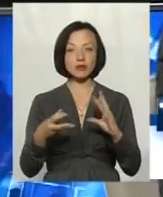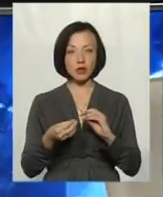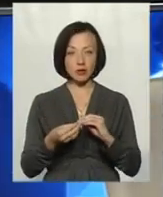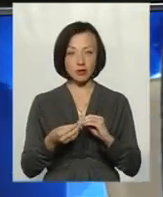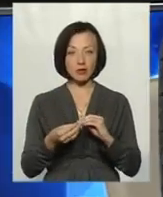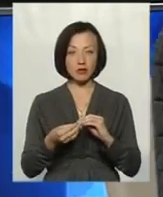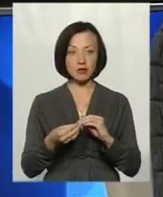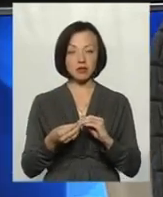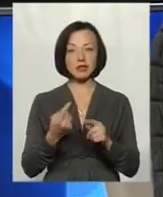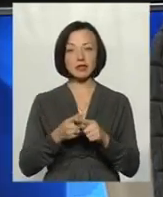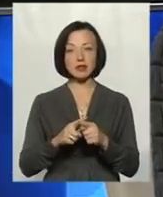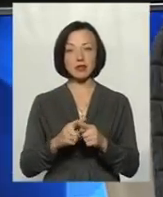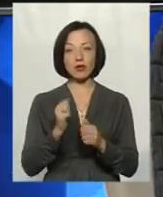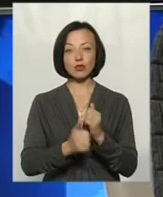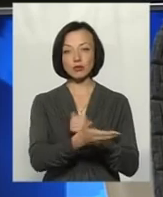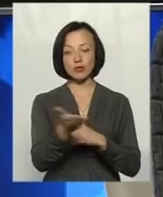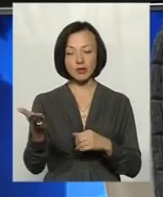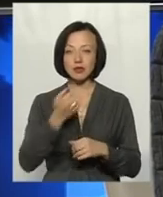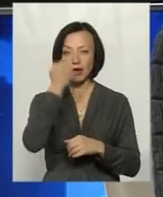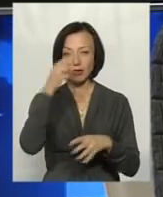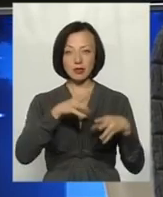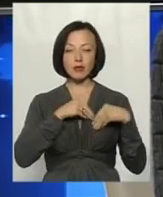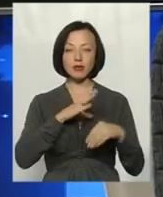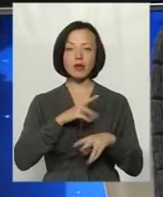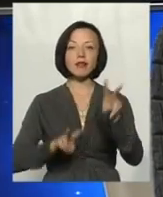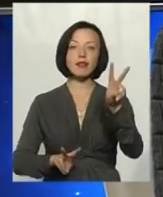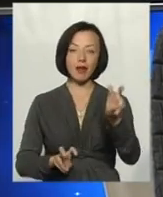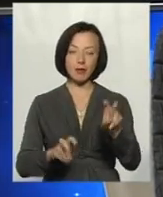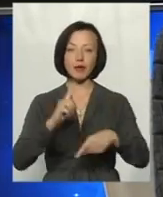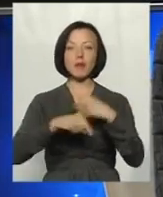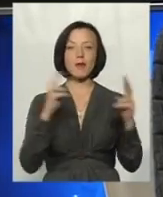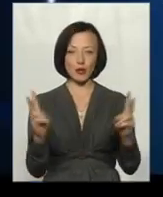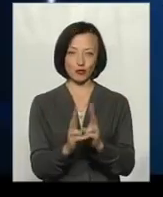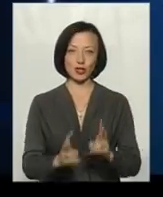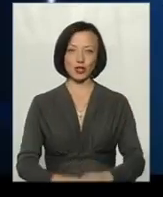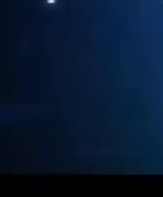висновки – це пророгатива кожного. Дякую усім, хто був із нами. Це була тема. Побачимось.